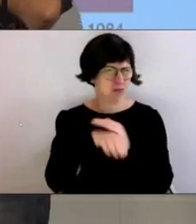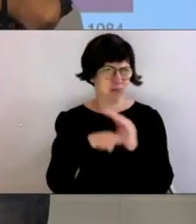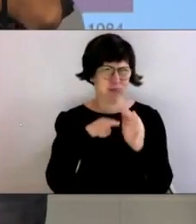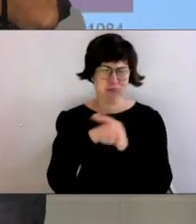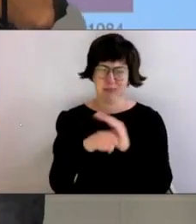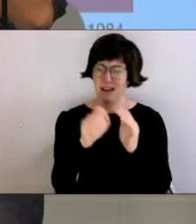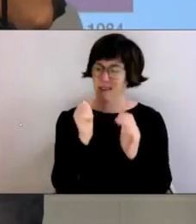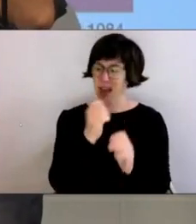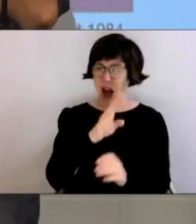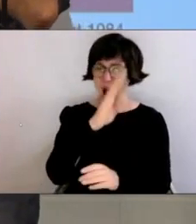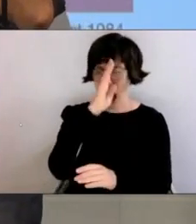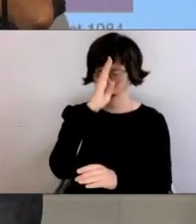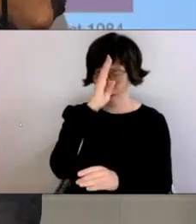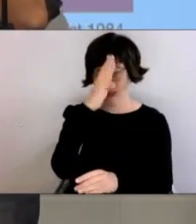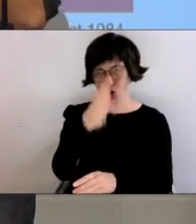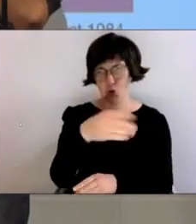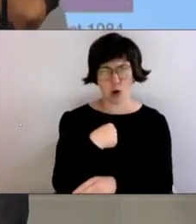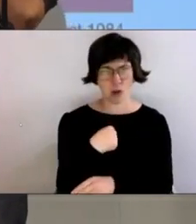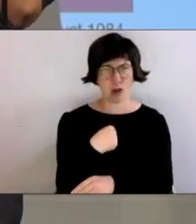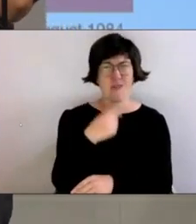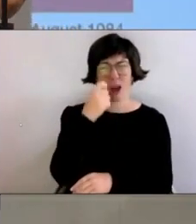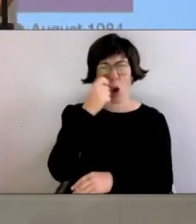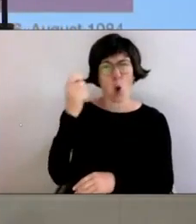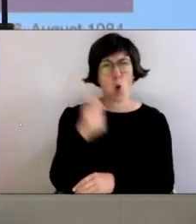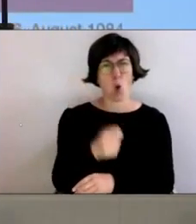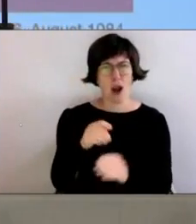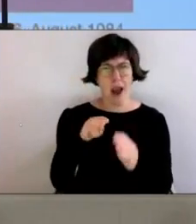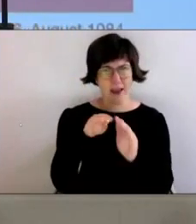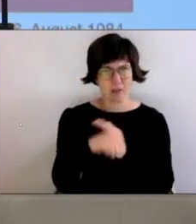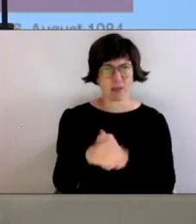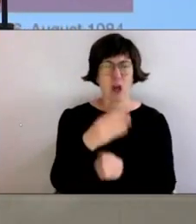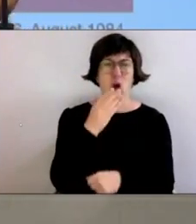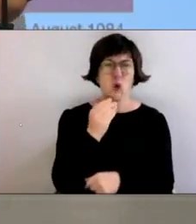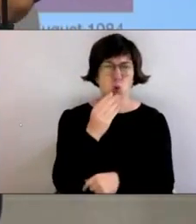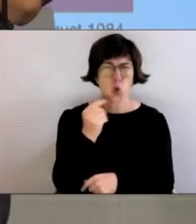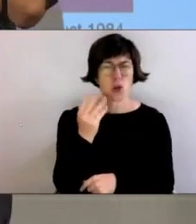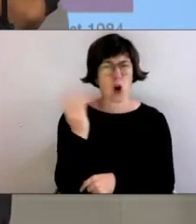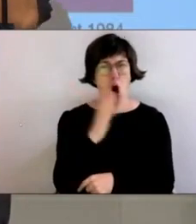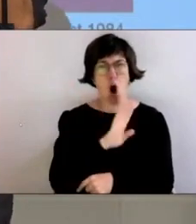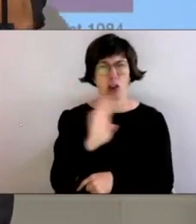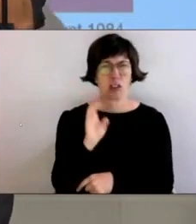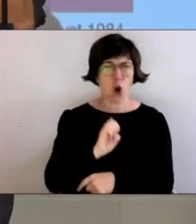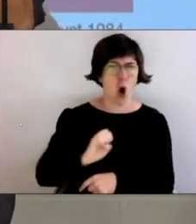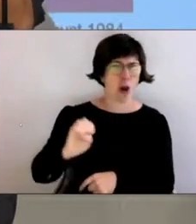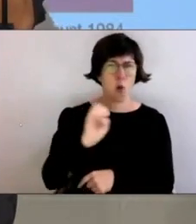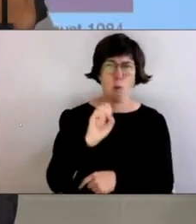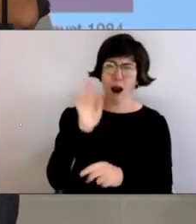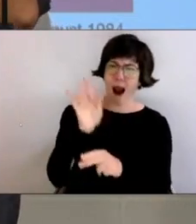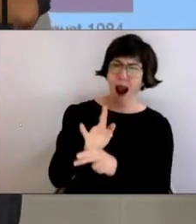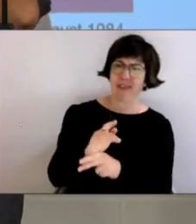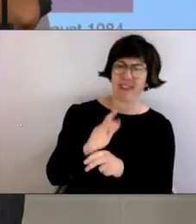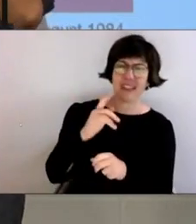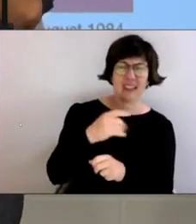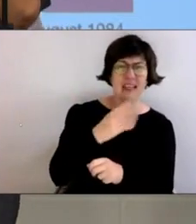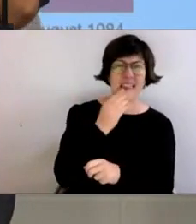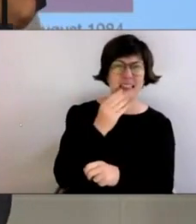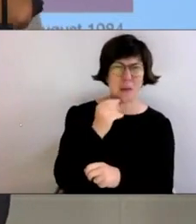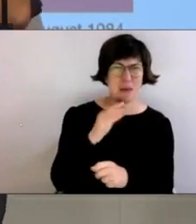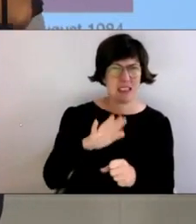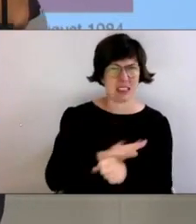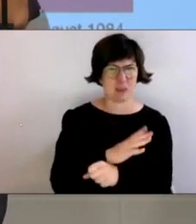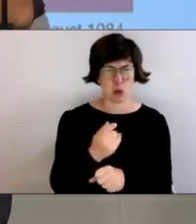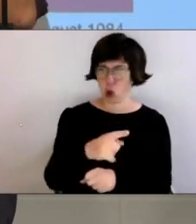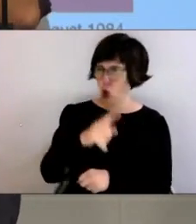Es war absurd. Wir haben die Ukraine verlassen, weil man gesagt hat, dass Juden und Jüdinnen in Osteuropa von Antisemitismus bedroht seien und dass Deutschland eine